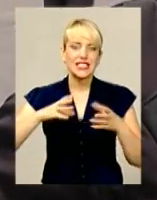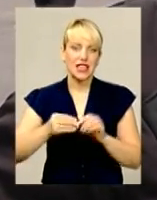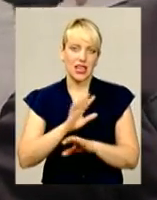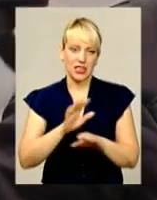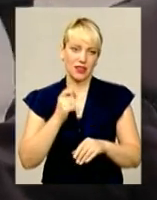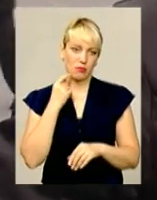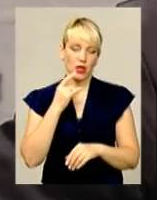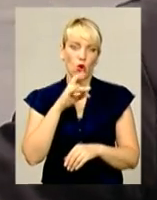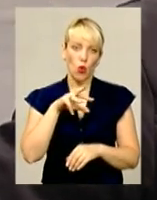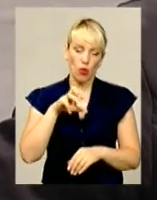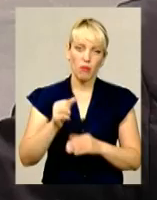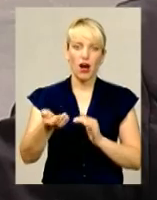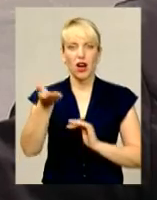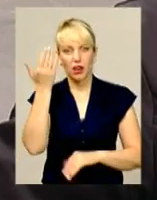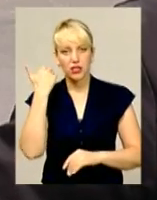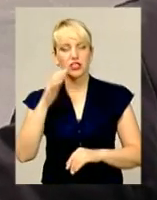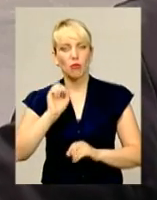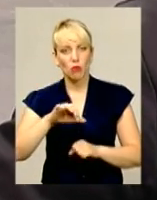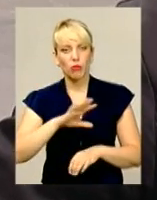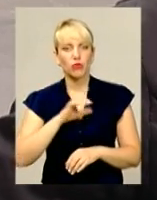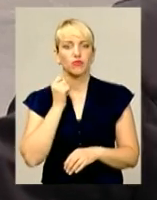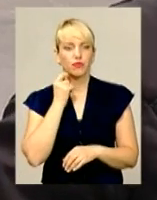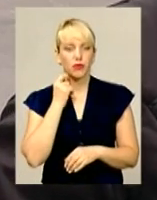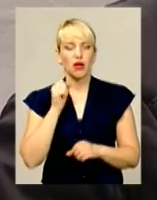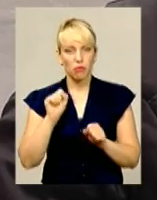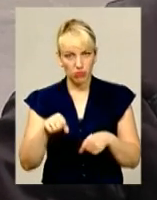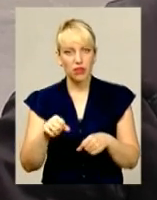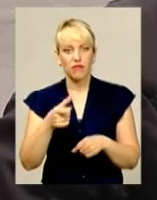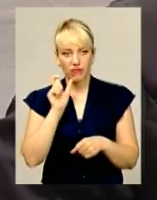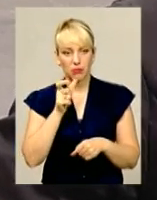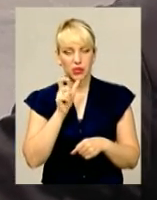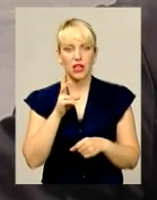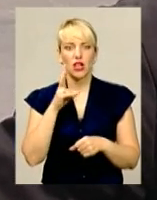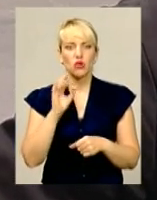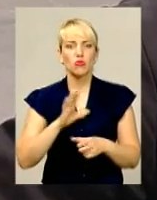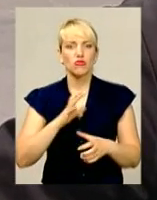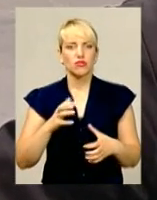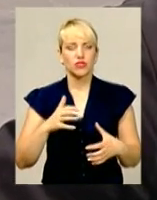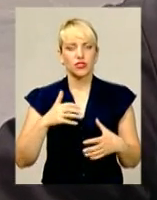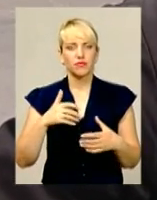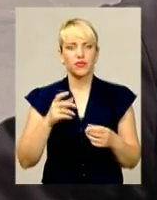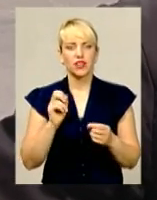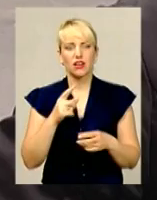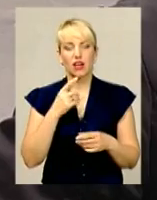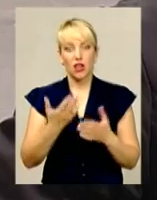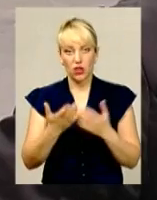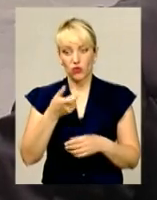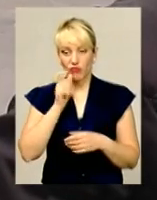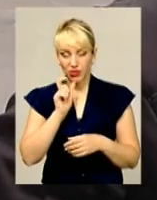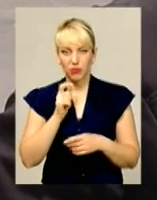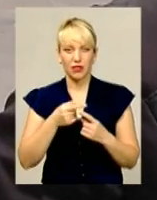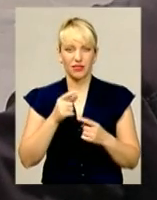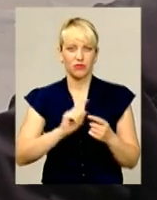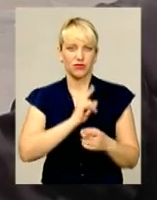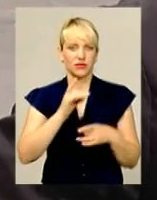Рома він теж, от раніше, може, він там міг випити. Він трохи такий, ну буйний був. Ну як, от вип'є, то трохи такий це.